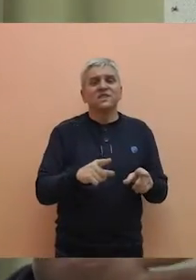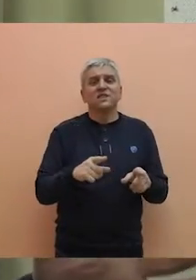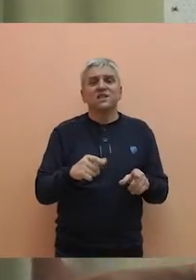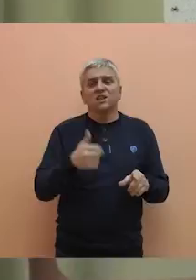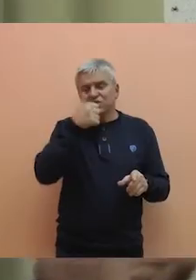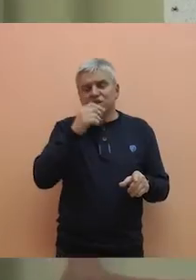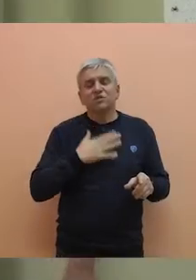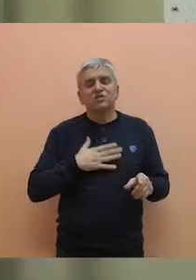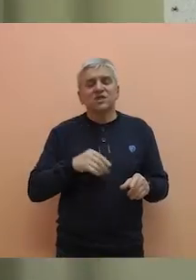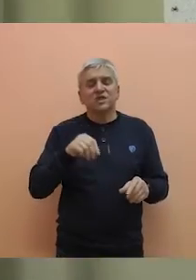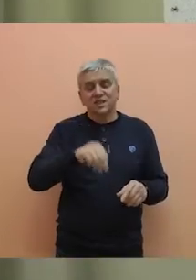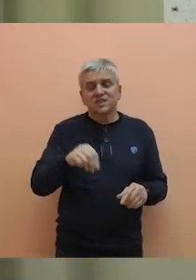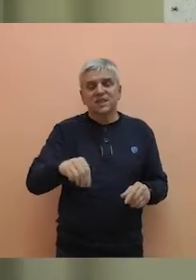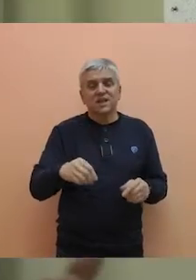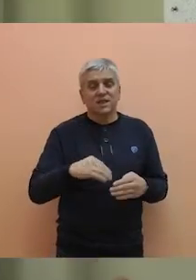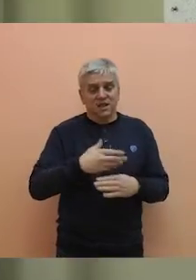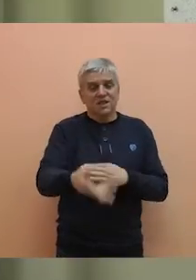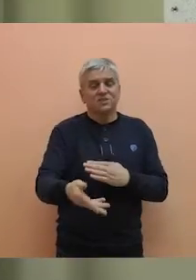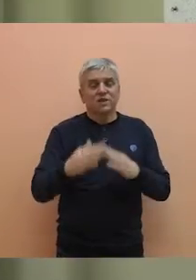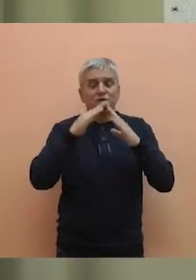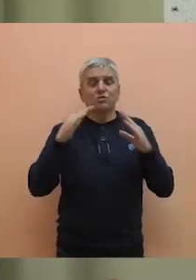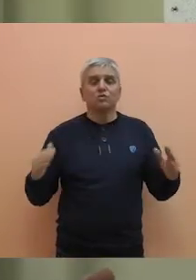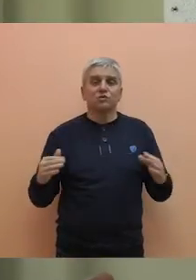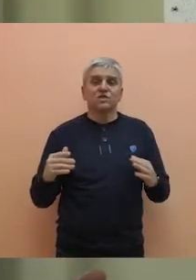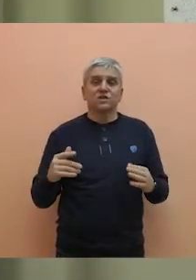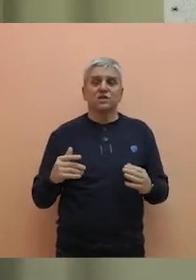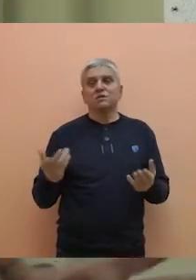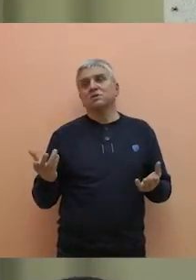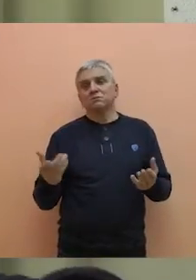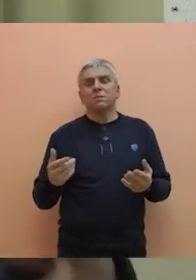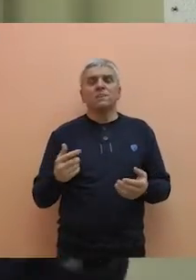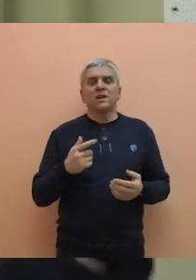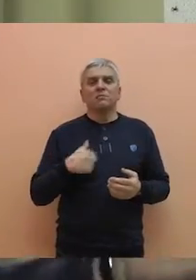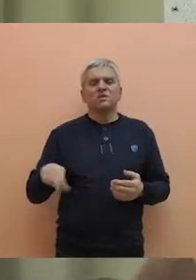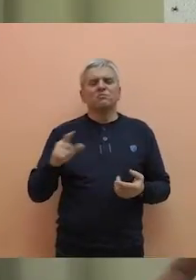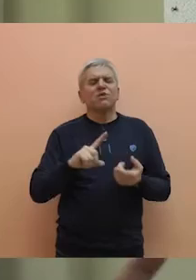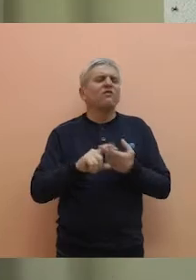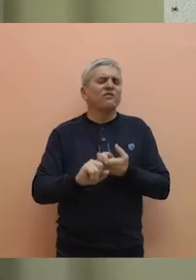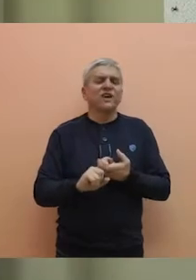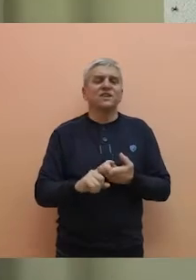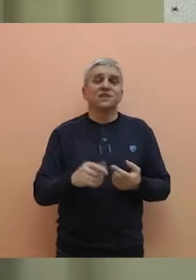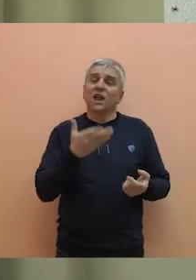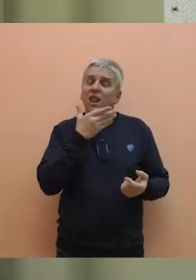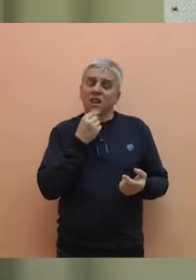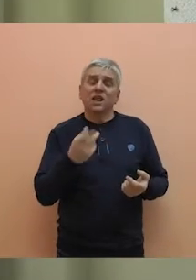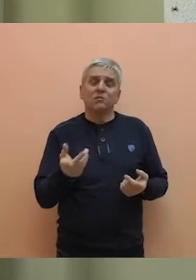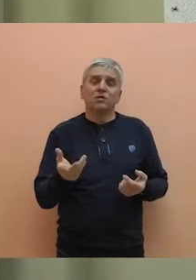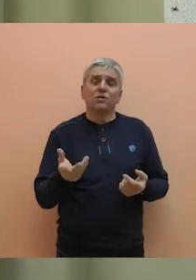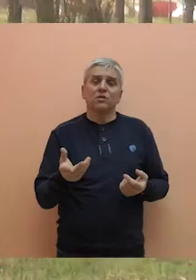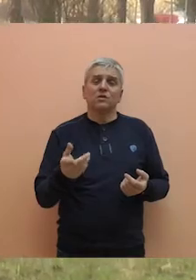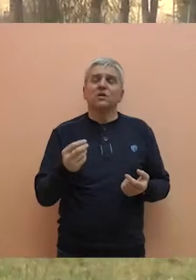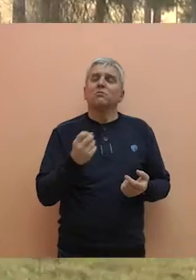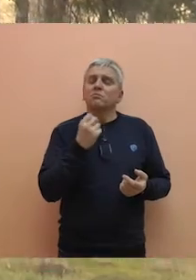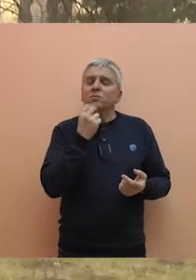bi da sade ispred kuca, ja znam da smo mi svi vezani emotivno za lipe ili, ne znam, za koje su inače predivne i tako